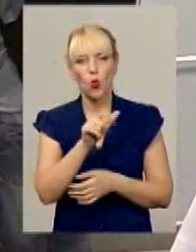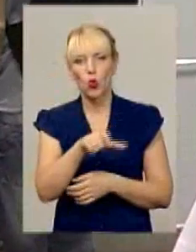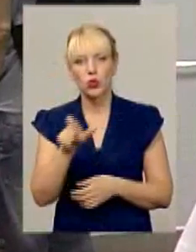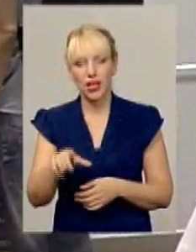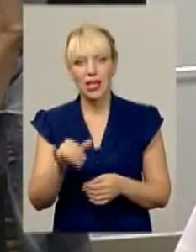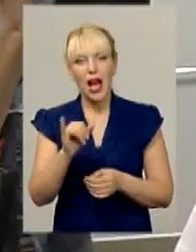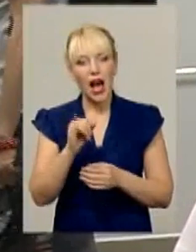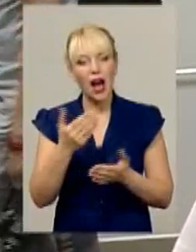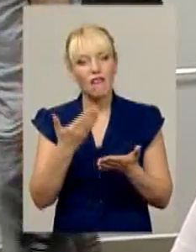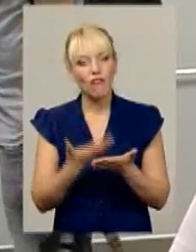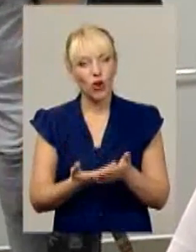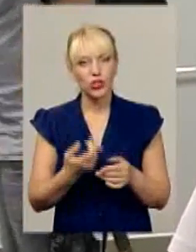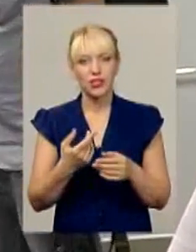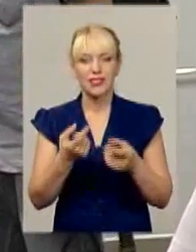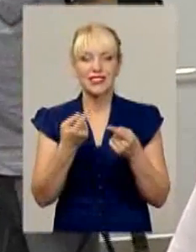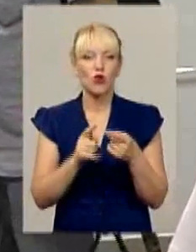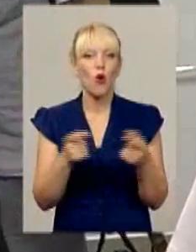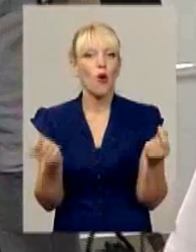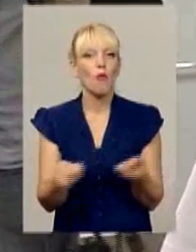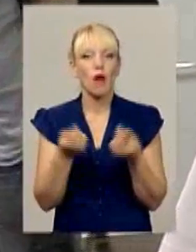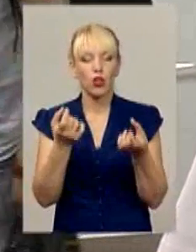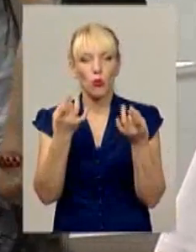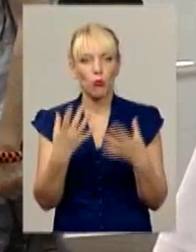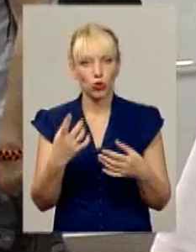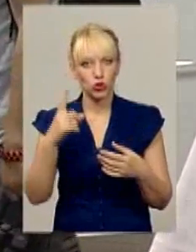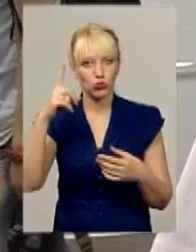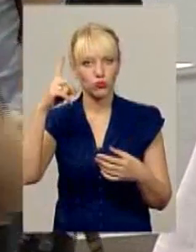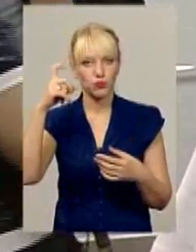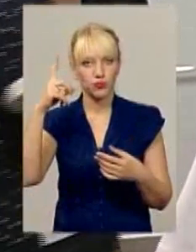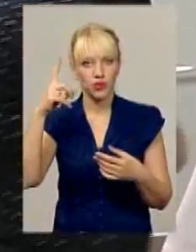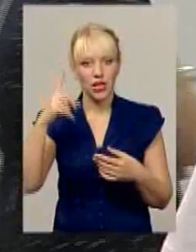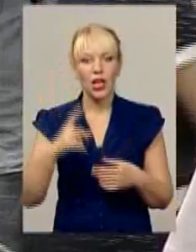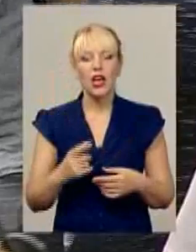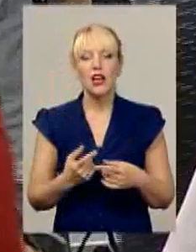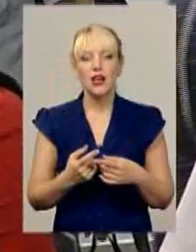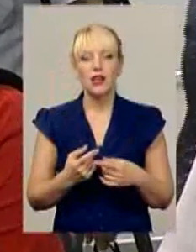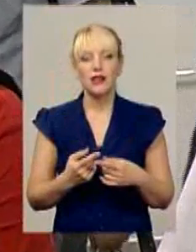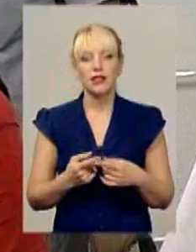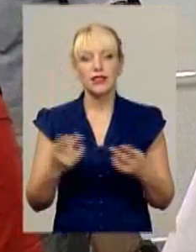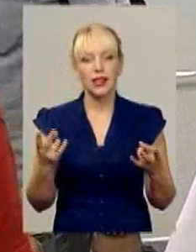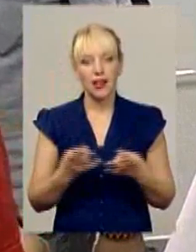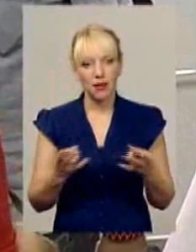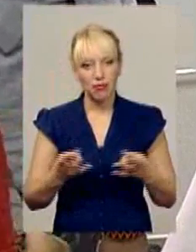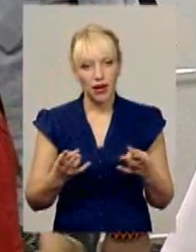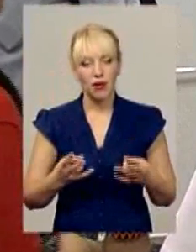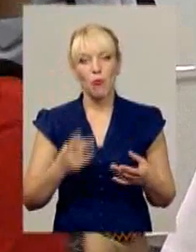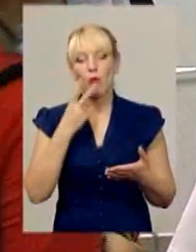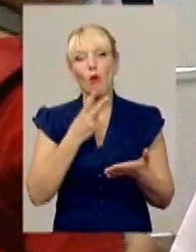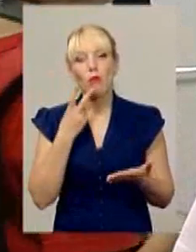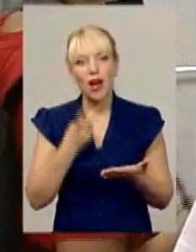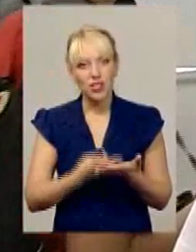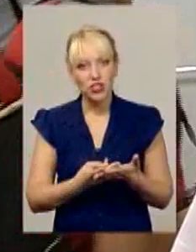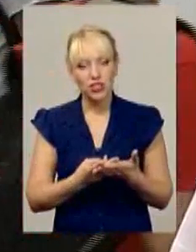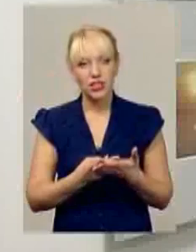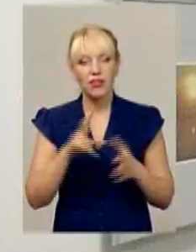це мало просто натиснути кнопку. Треба побачити,